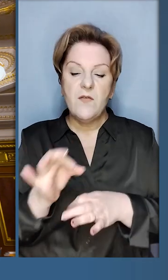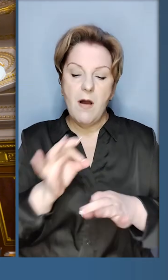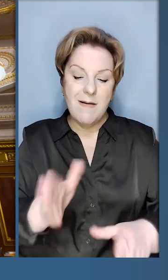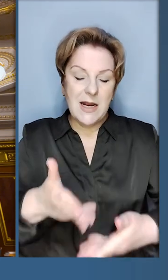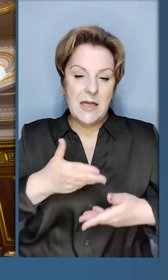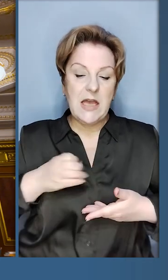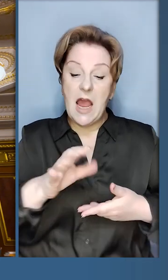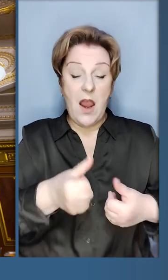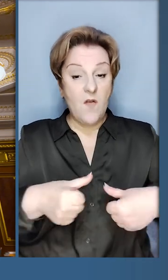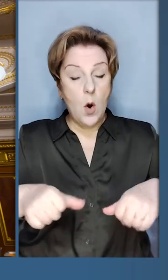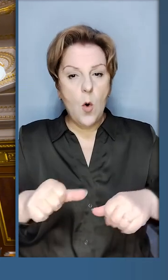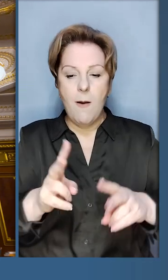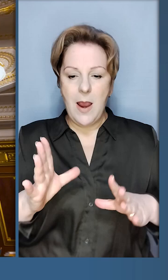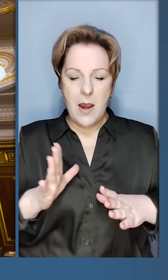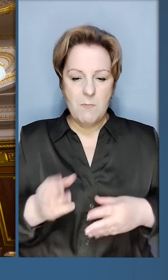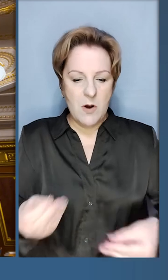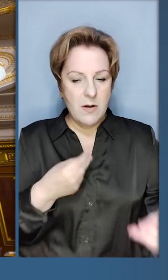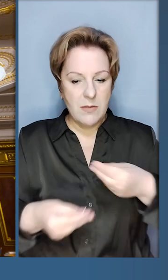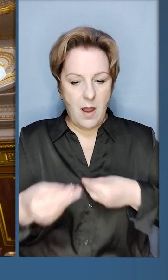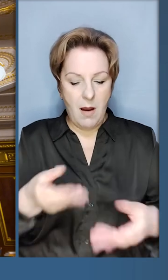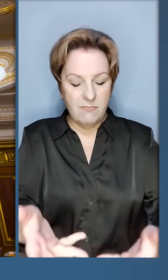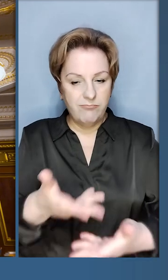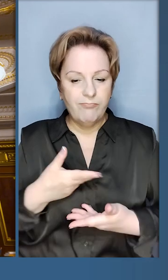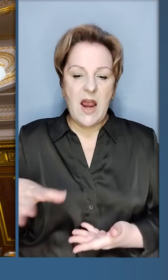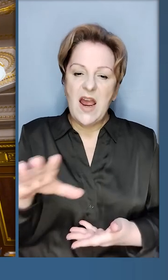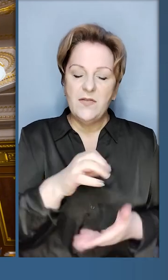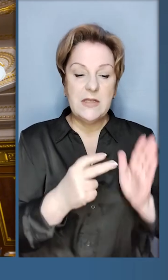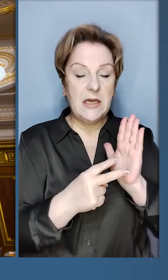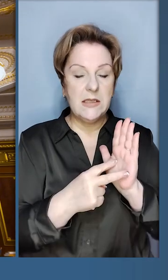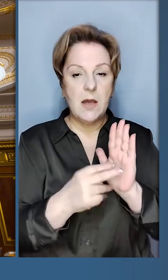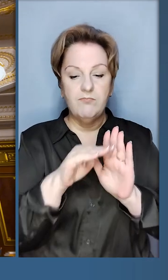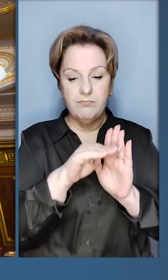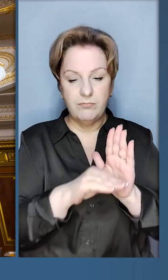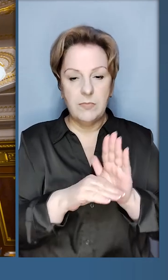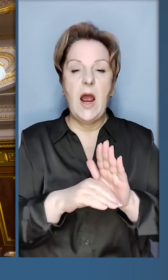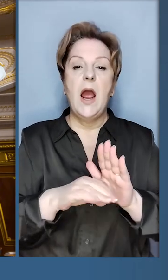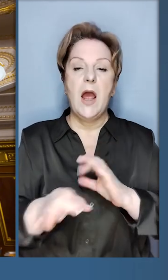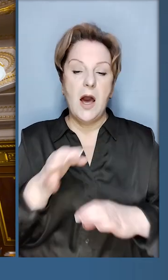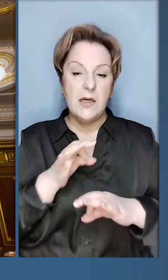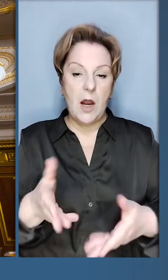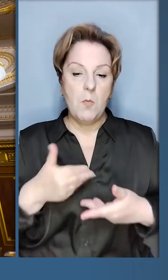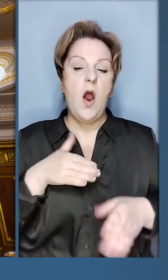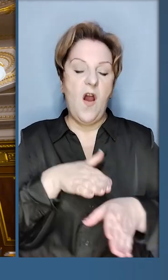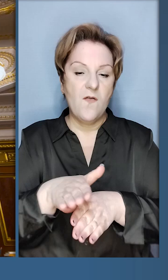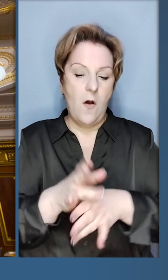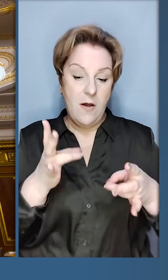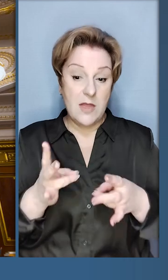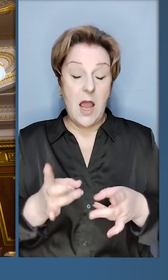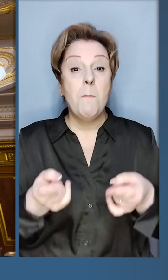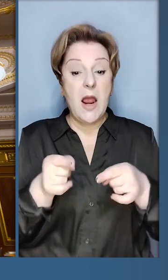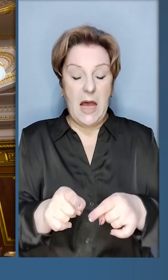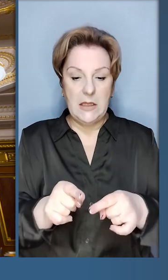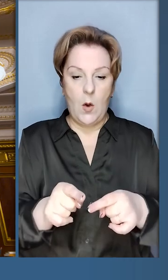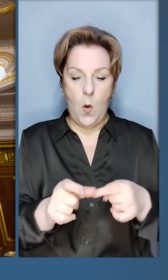всі рекомендації Єврокомісії, які були надані, всі сім рекомендацій, та виконати необхідне на